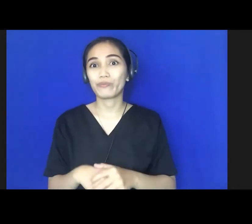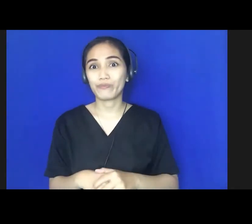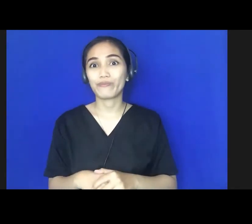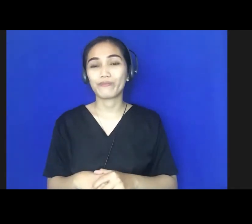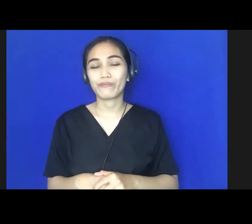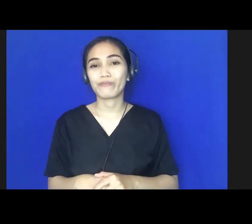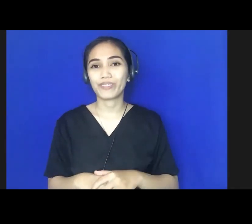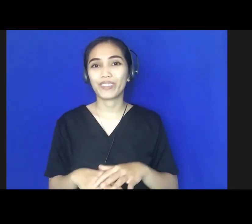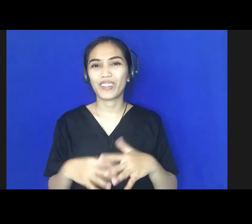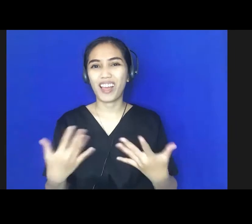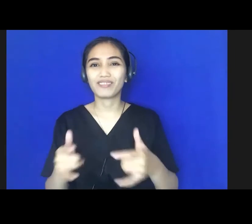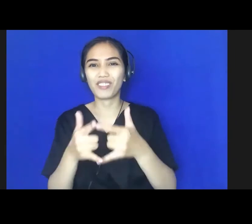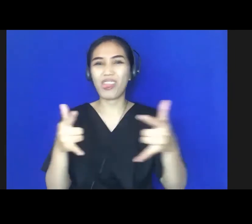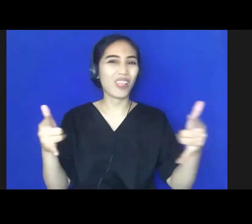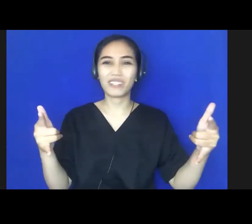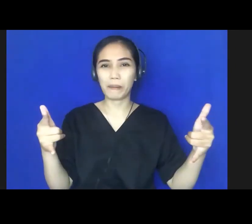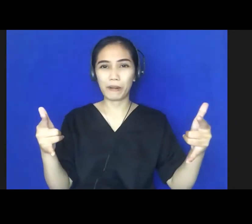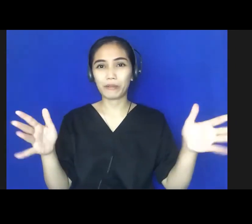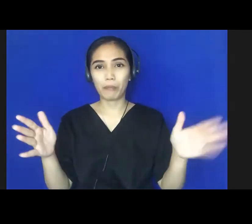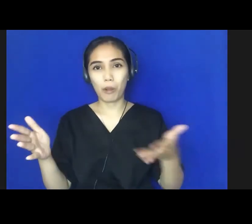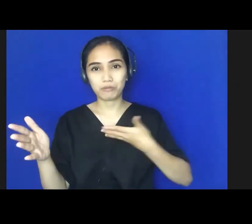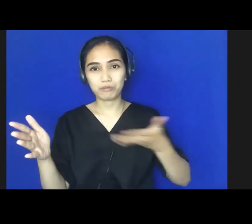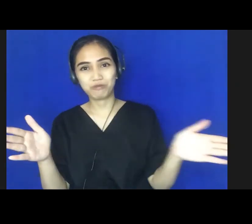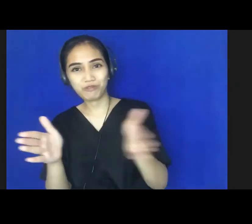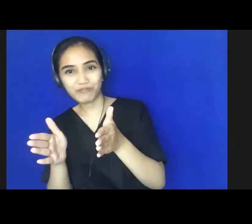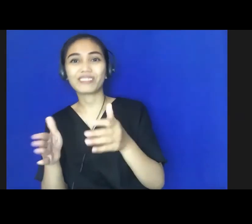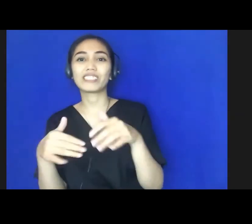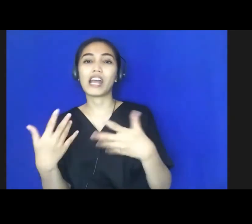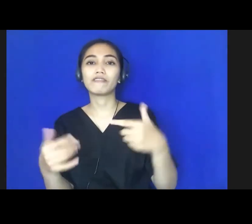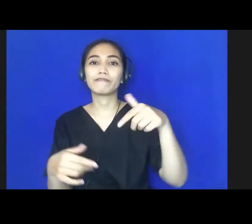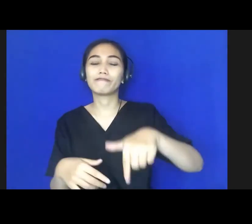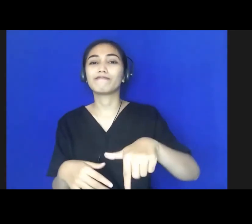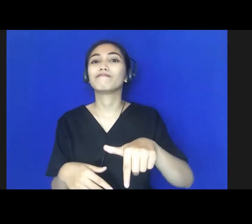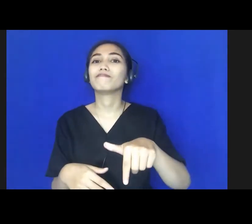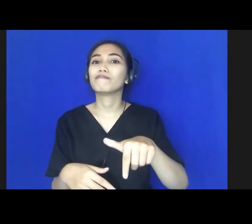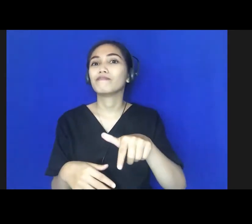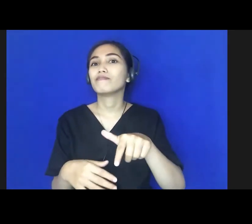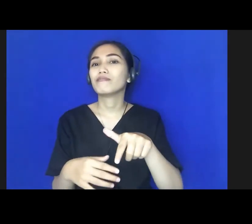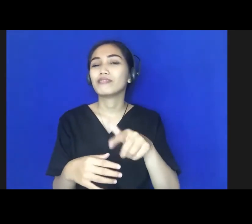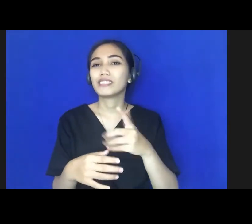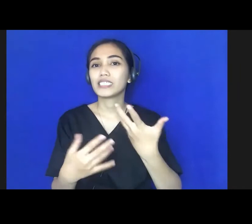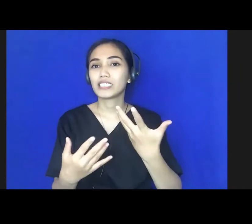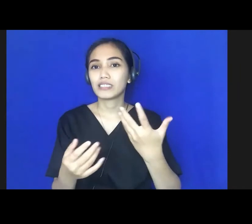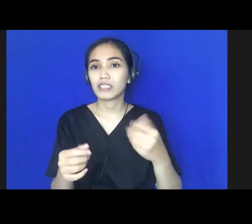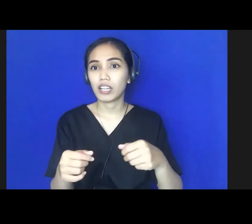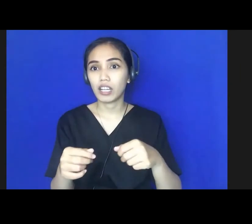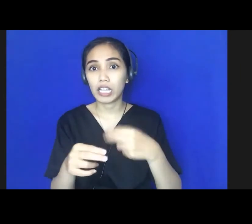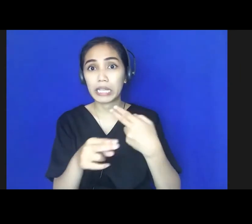memperpanjang lagi, oh ya, untuk menaruh nama.